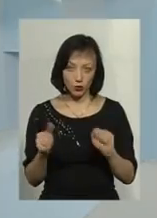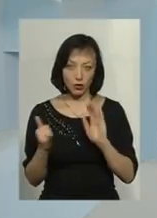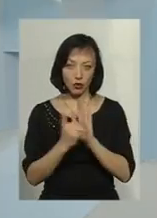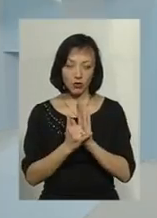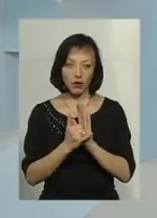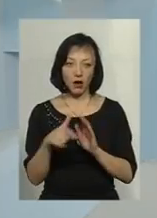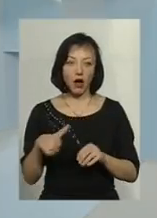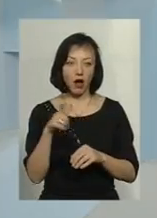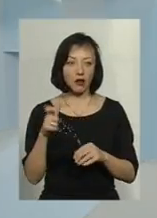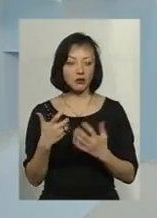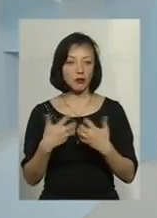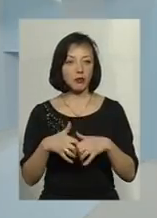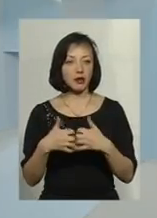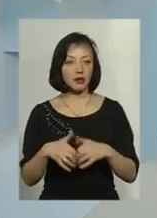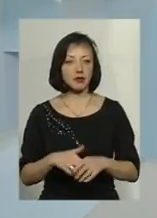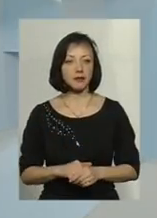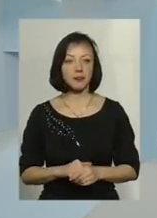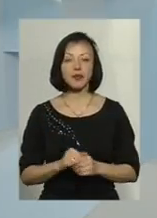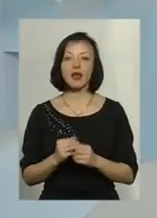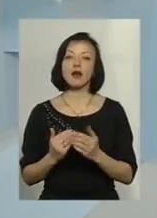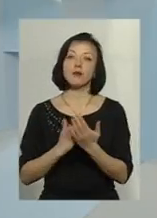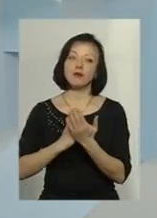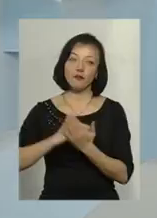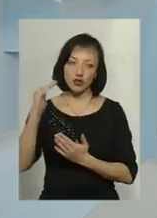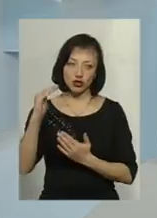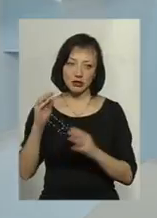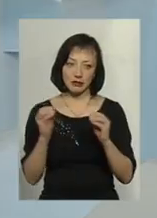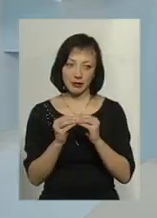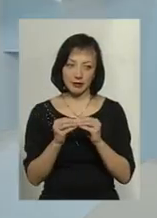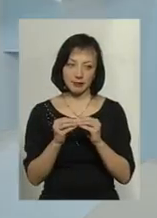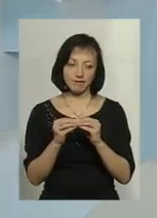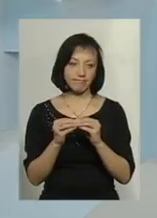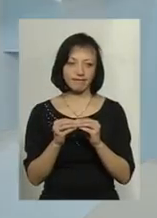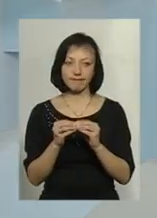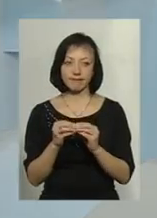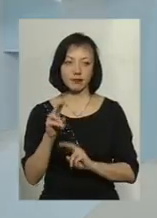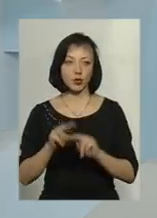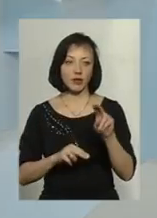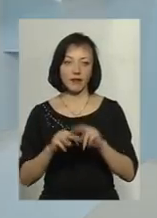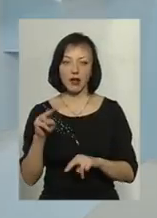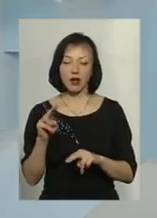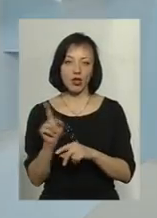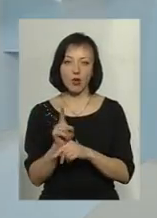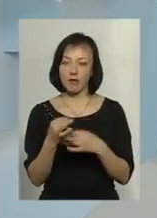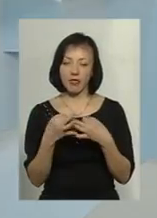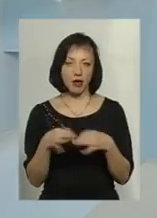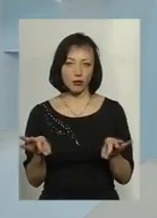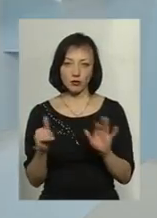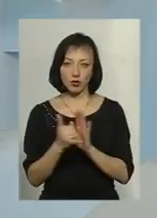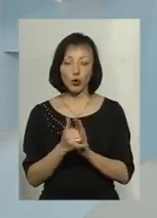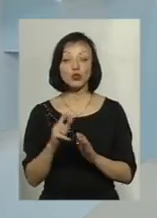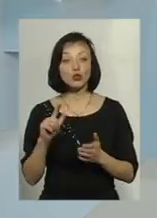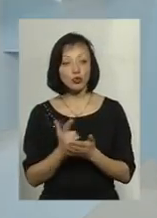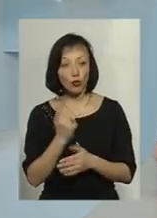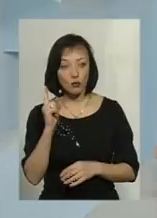газові прилади. Вищі 10 поверхів будівельні норми не допускають встановлення. Ну,